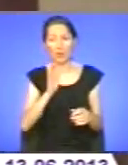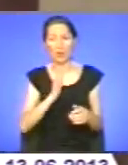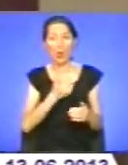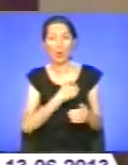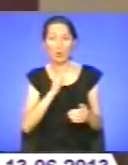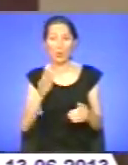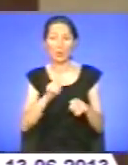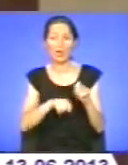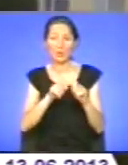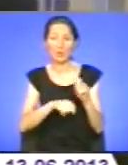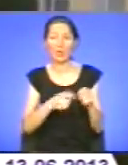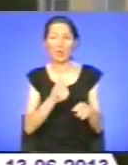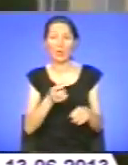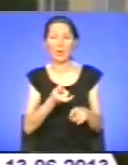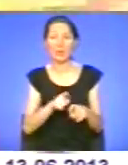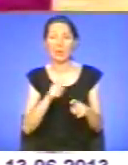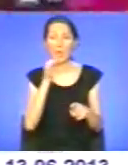експертами, їм це подобається.